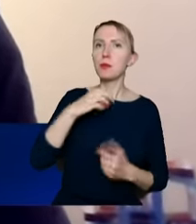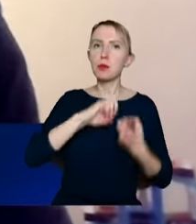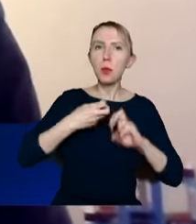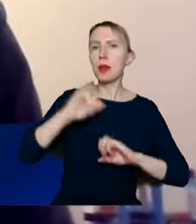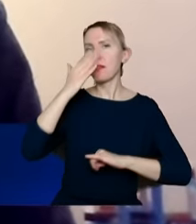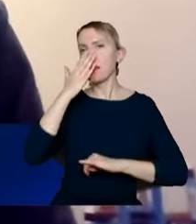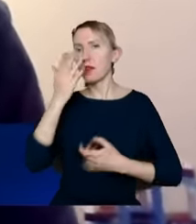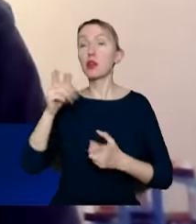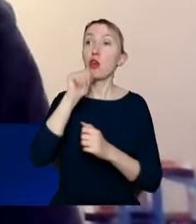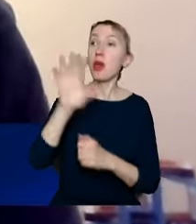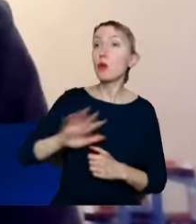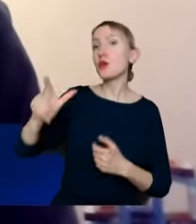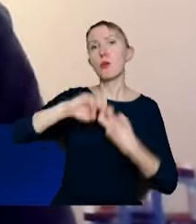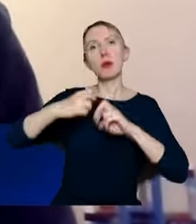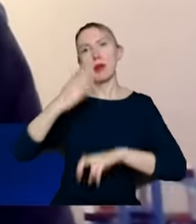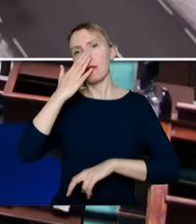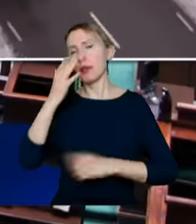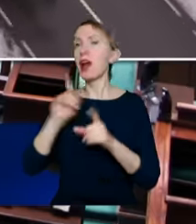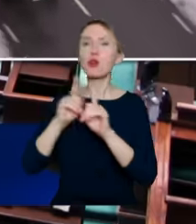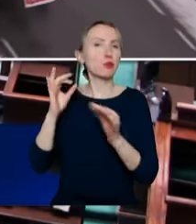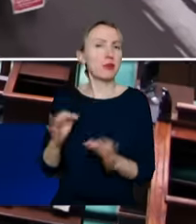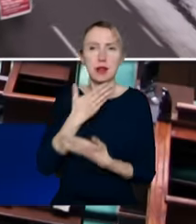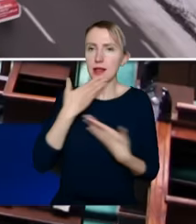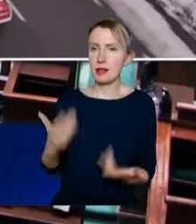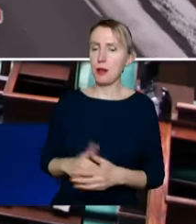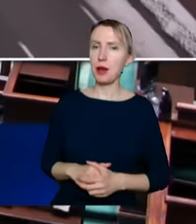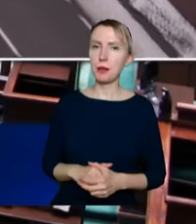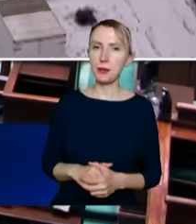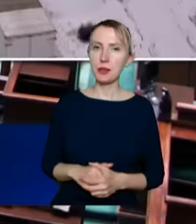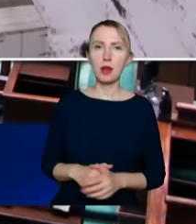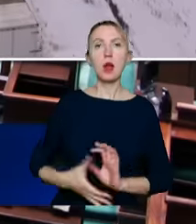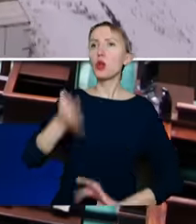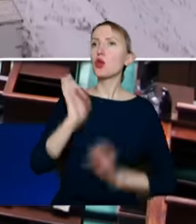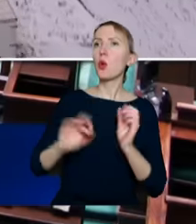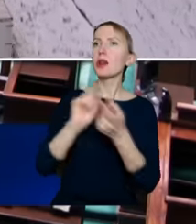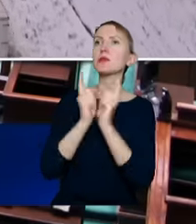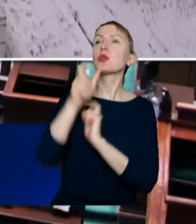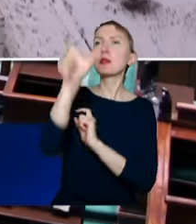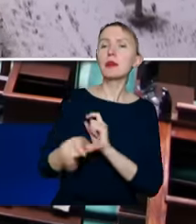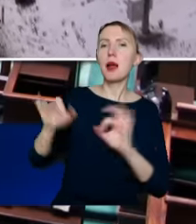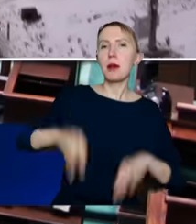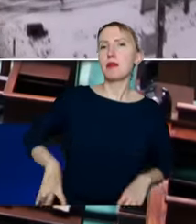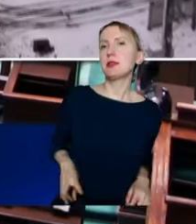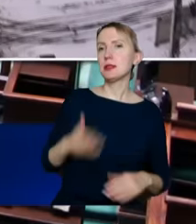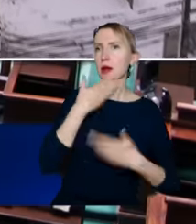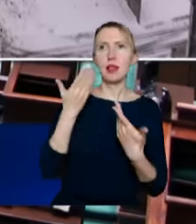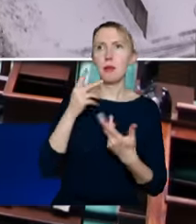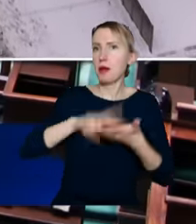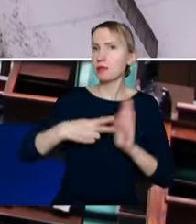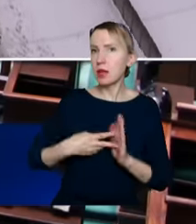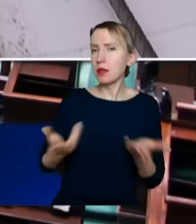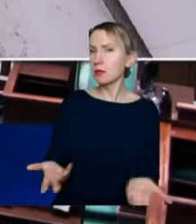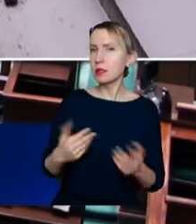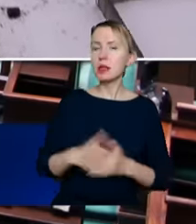Jak na razie tych rozmów de facto nie ma. Nie ma, nie ma konkretnego spotkania z panem ministrem, żeby porozmawiać o tych problemach i o tym, co